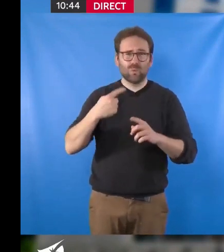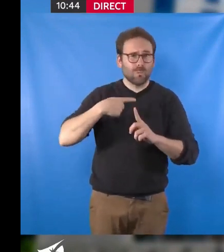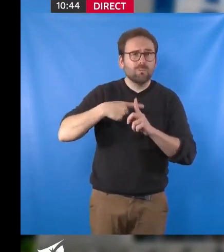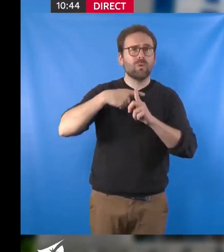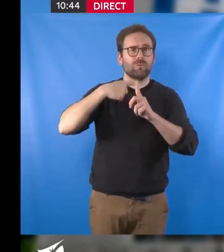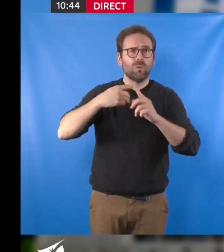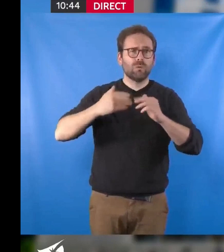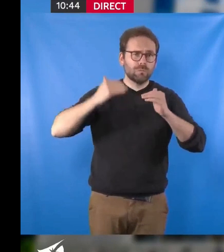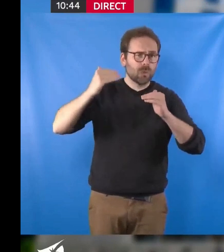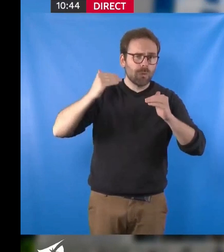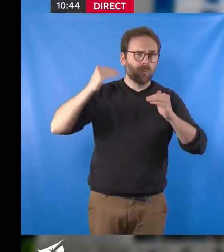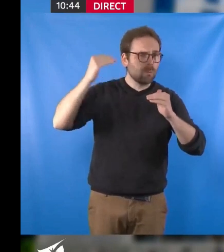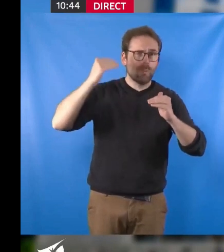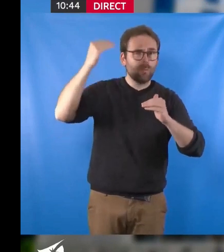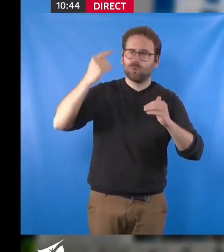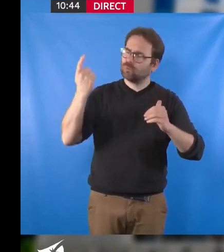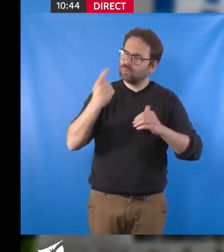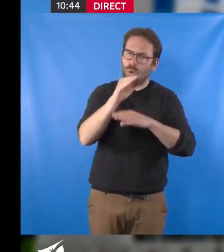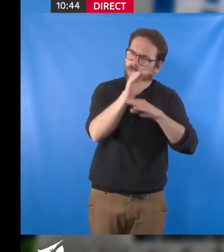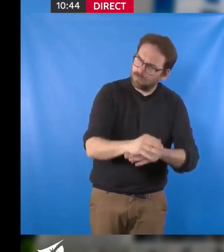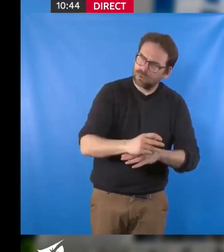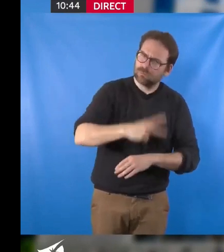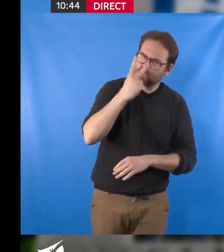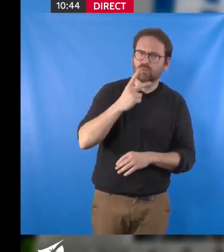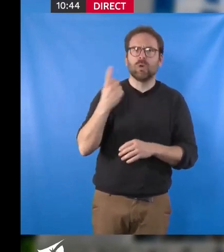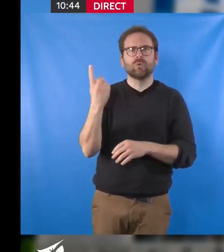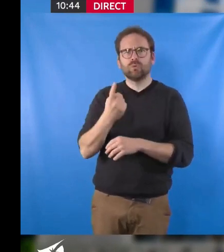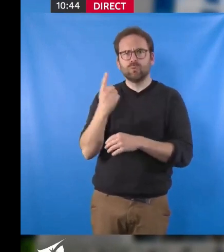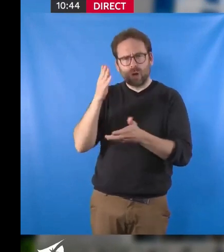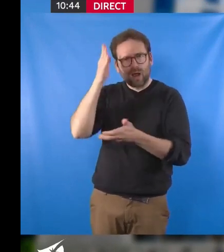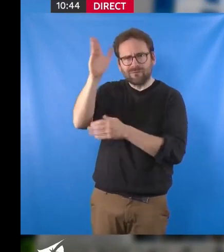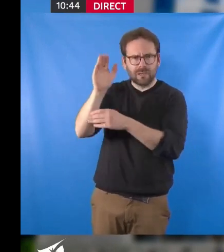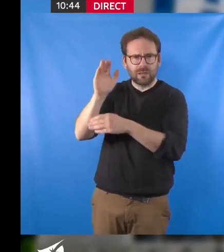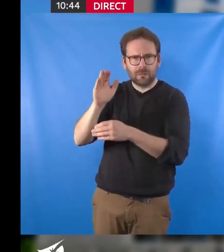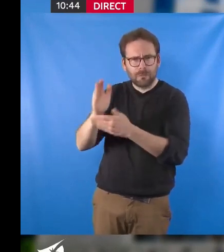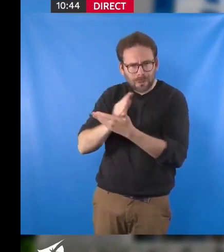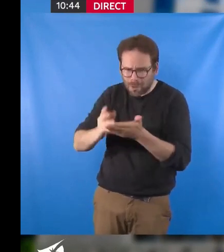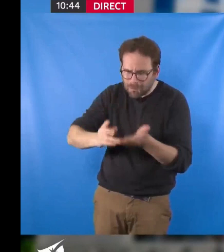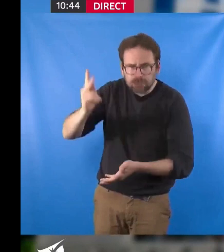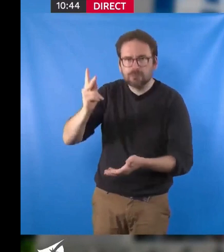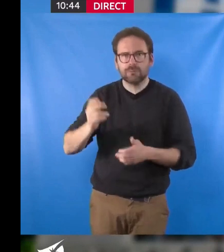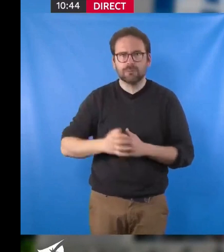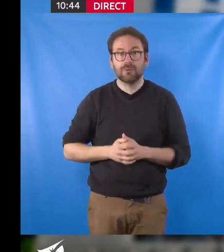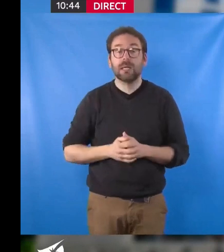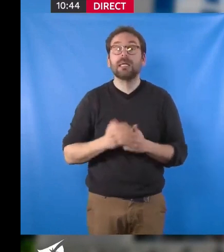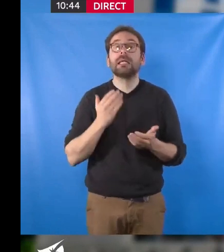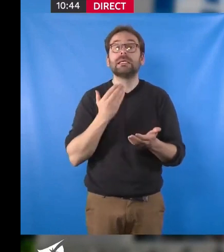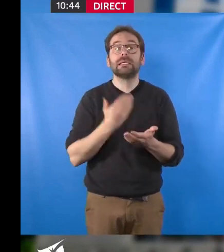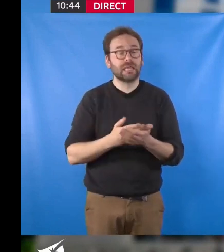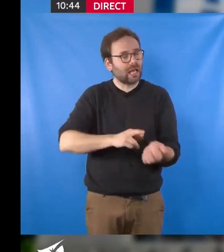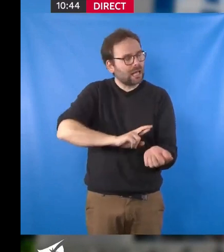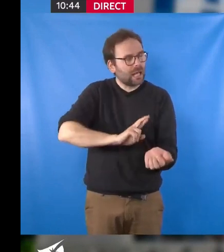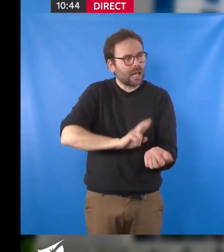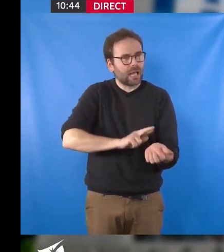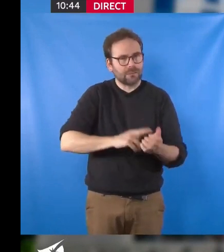dans le document, une métropole qui protège, une métropole qui prépare l'avenir. En cela, nous devons tenir le rythme de